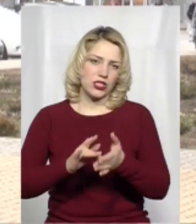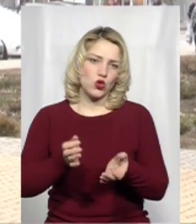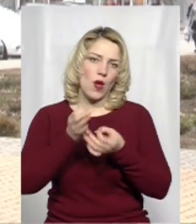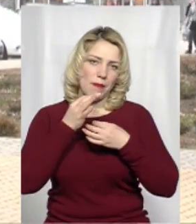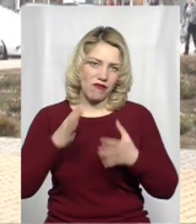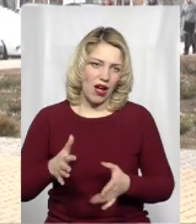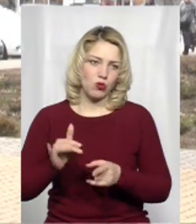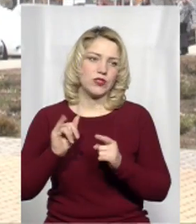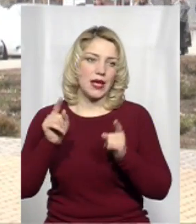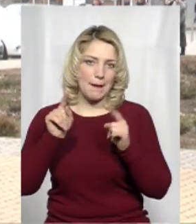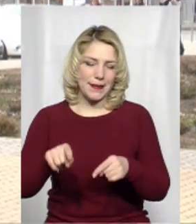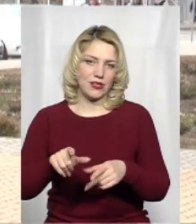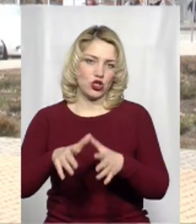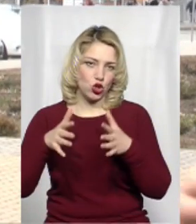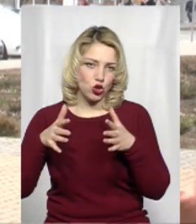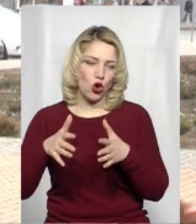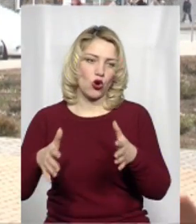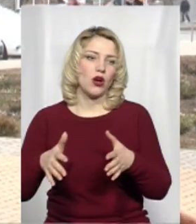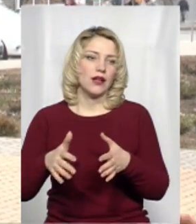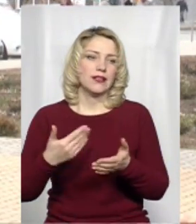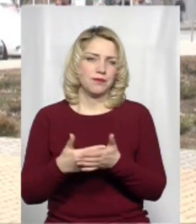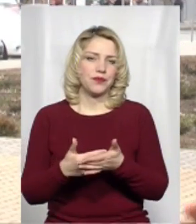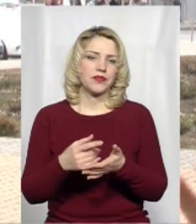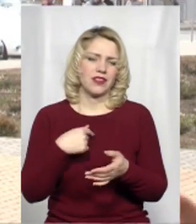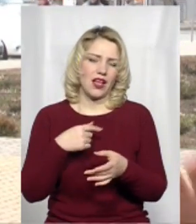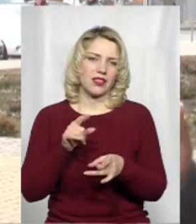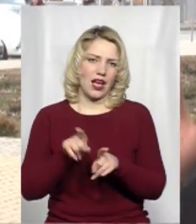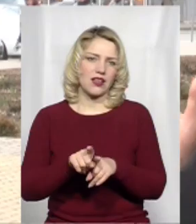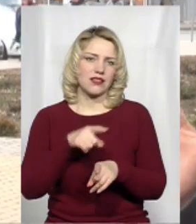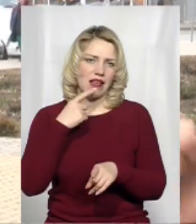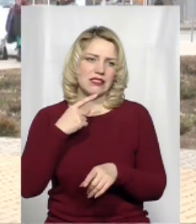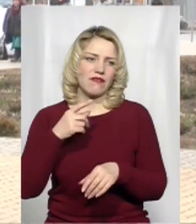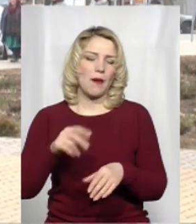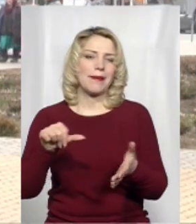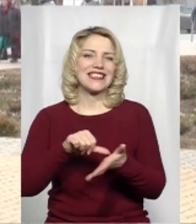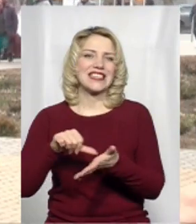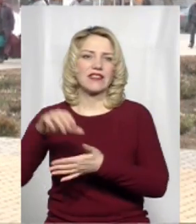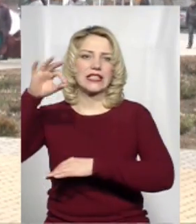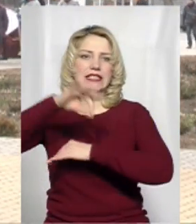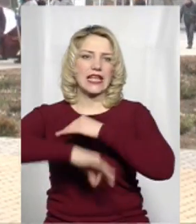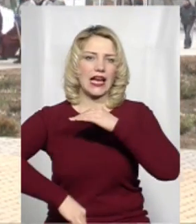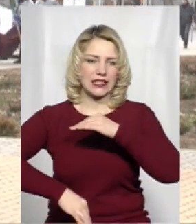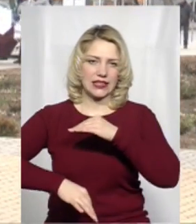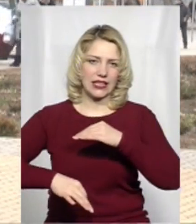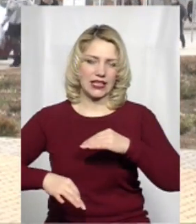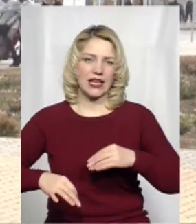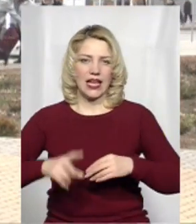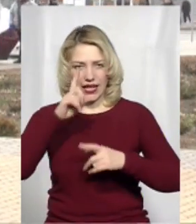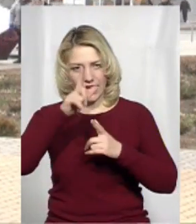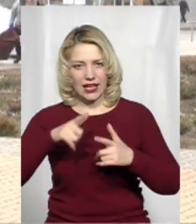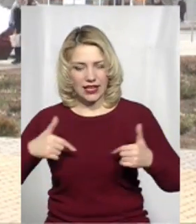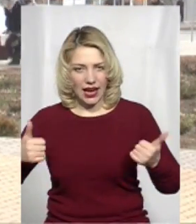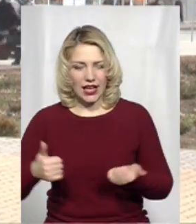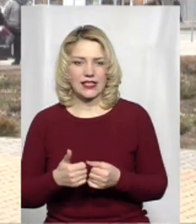навіть, я так називаю представників західних країн, навіть капіталісти вже до нас